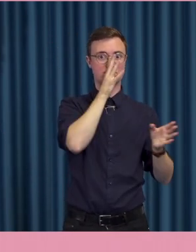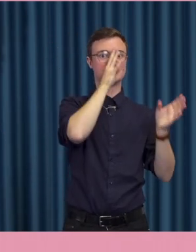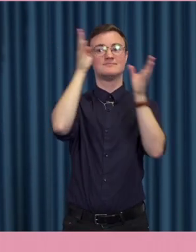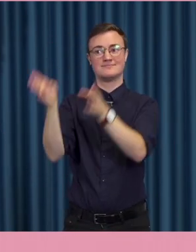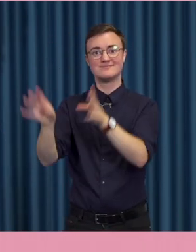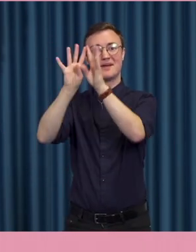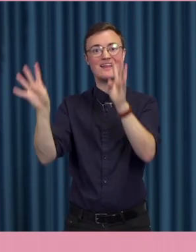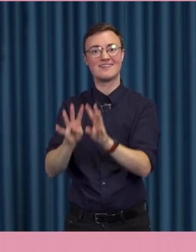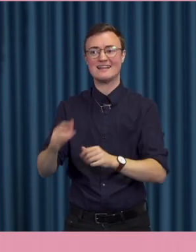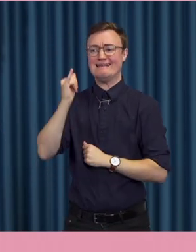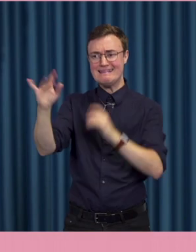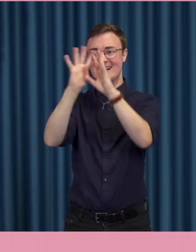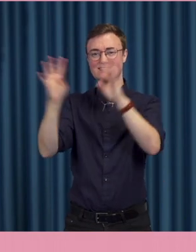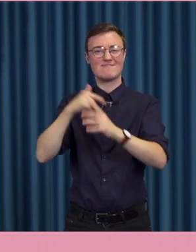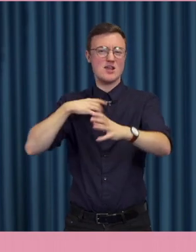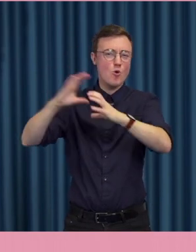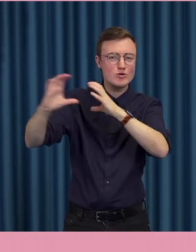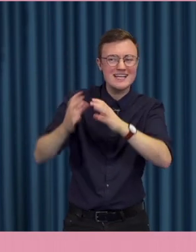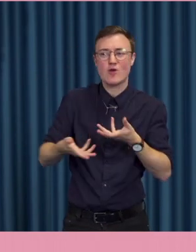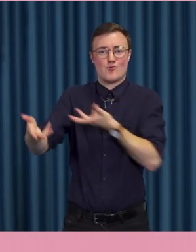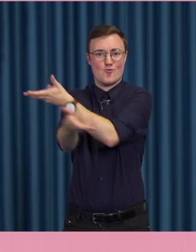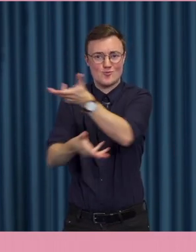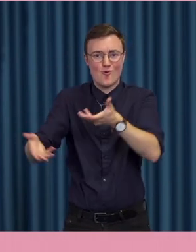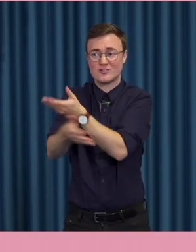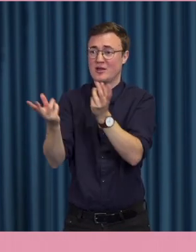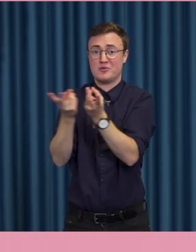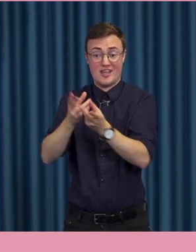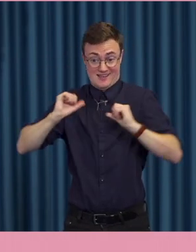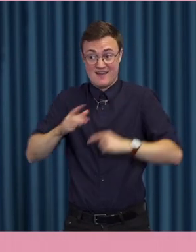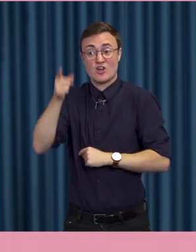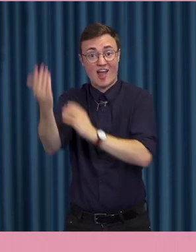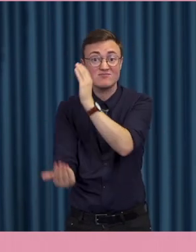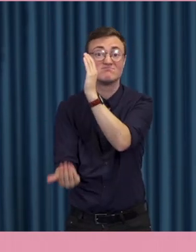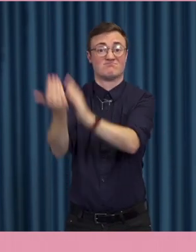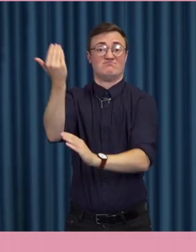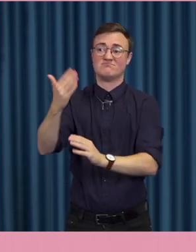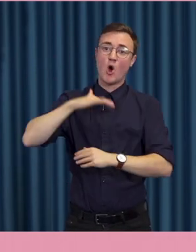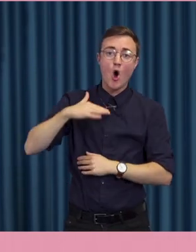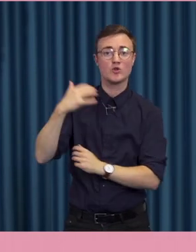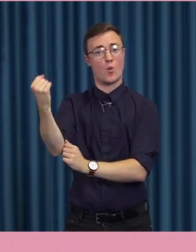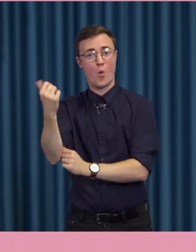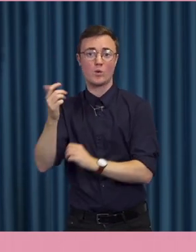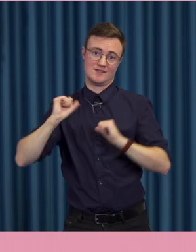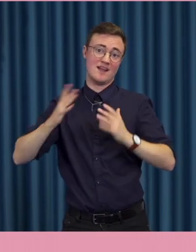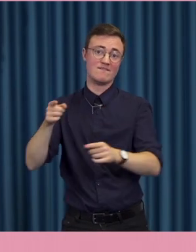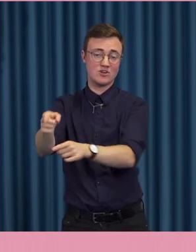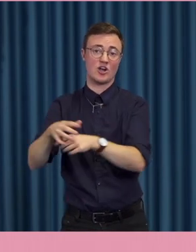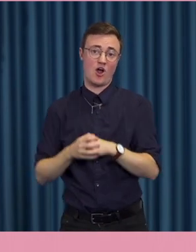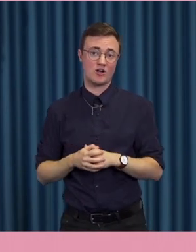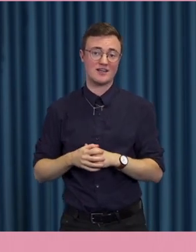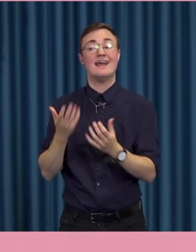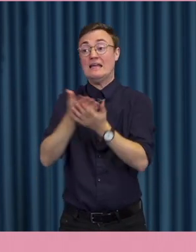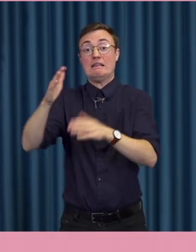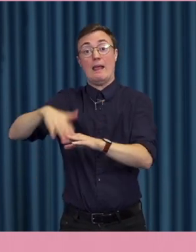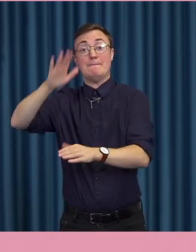När det är på internet vi kommunicerar och umgås så blir det också där som hat och hot yttrar sig. Även om det då kanske inte är mer